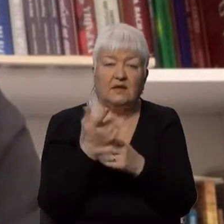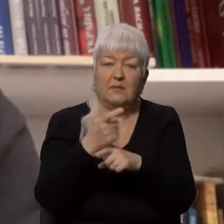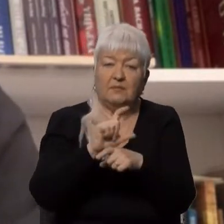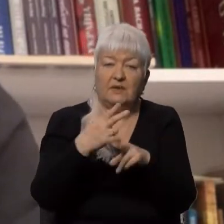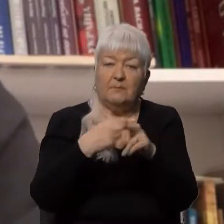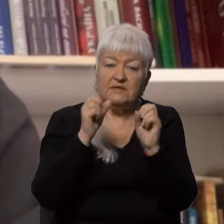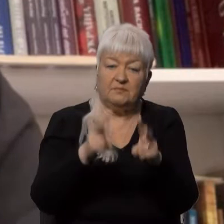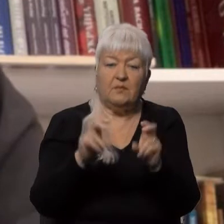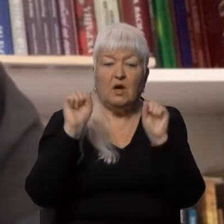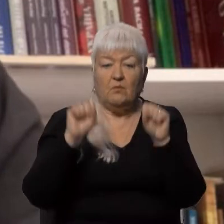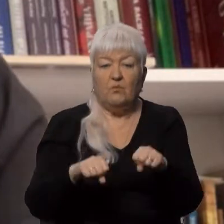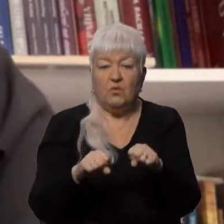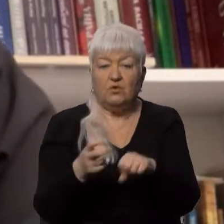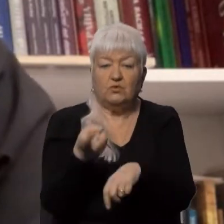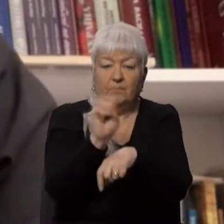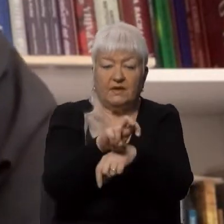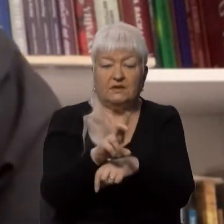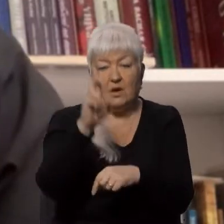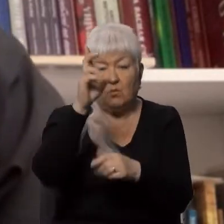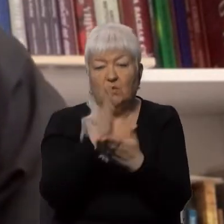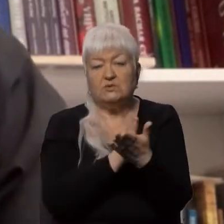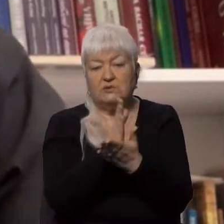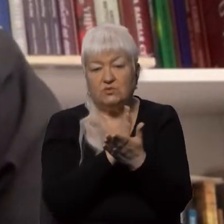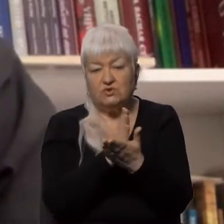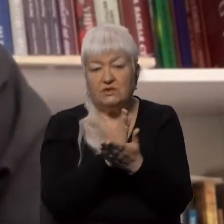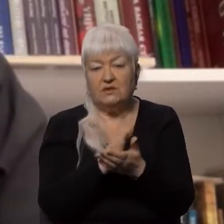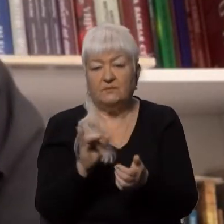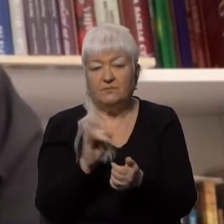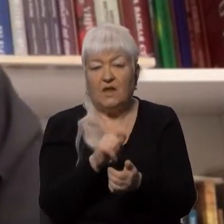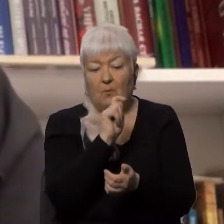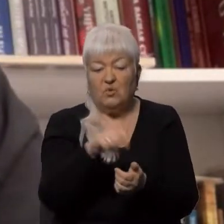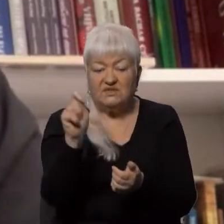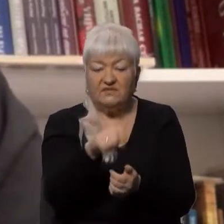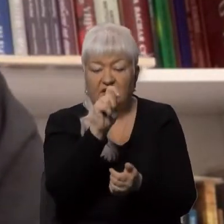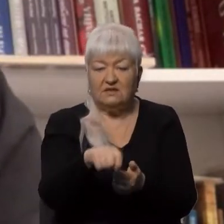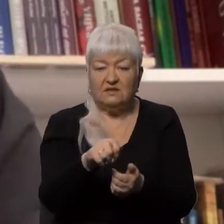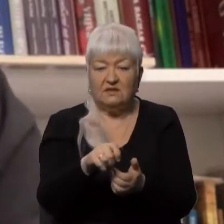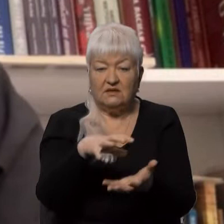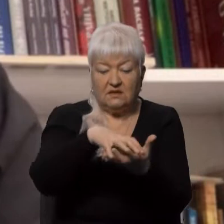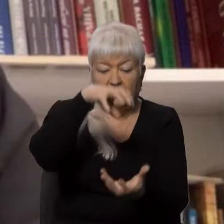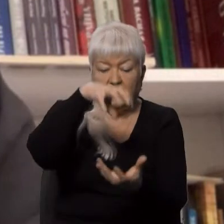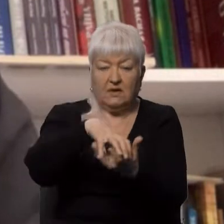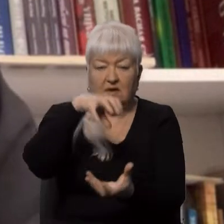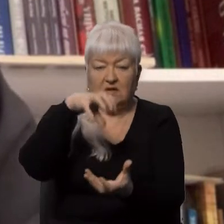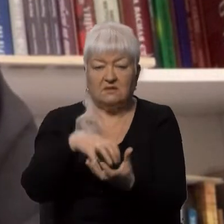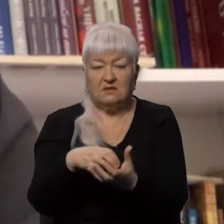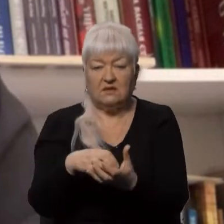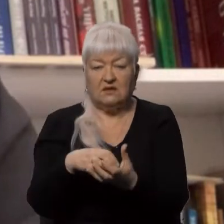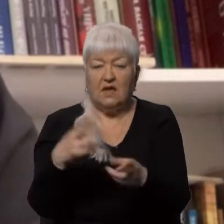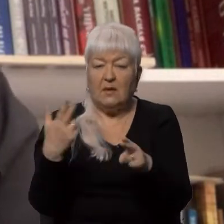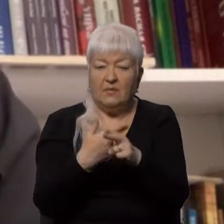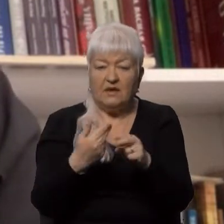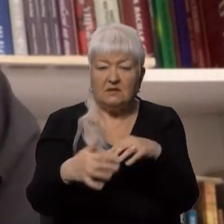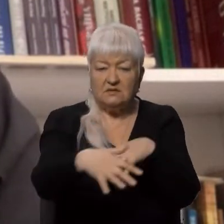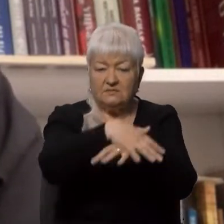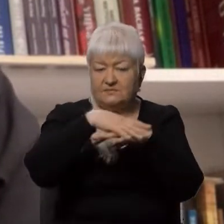можуть відвідати богослужіння, посвятити пасхальні кошики, не скупчуючись.